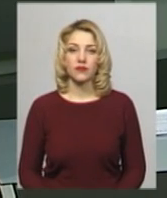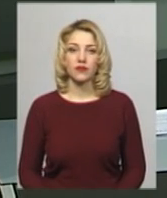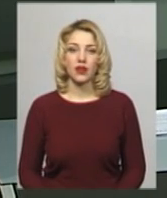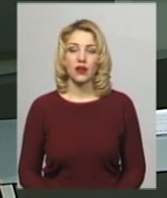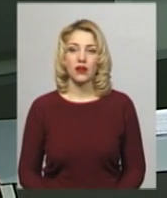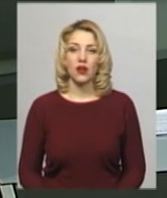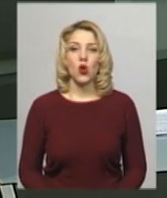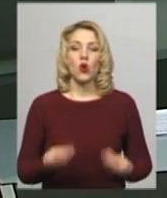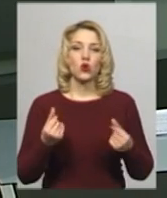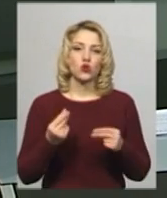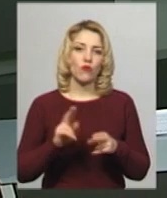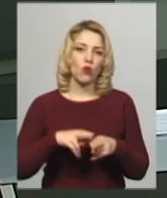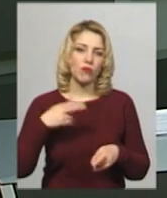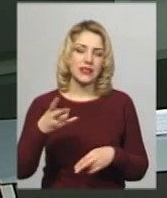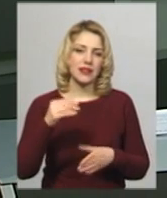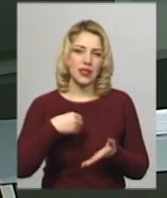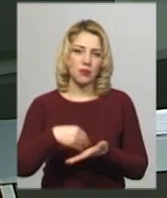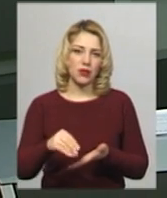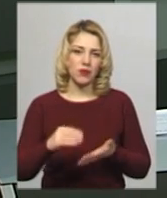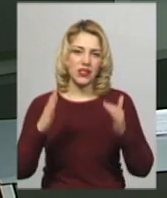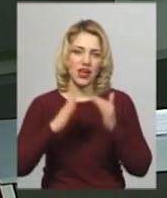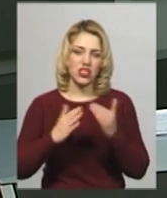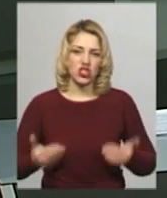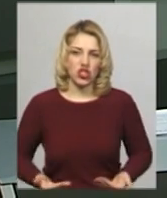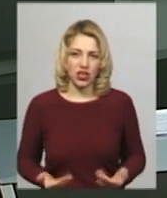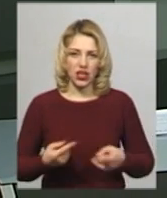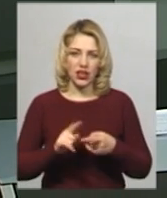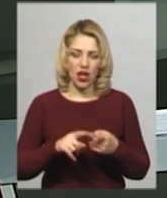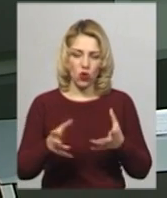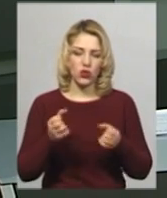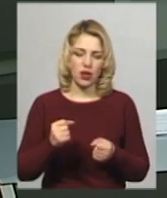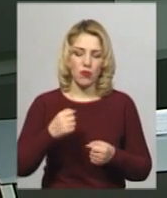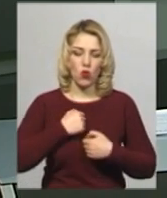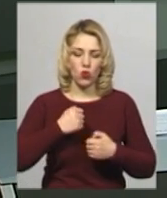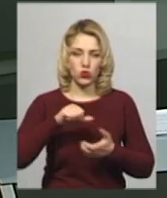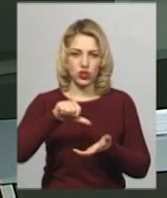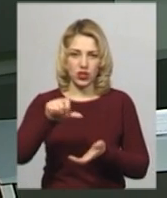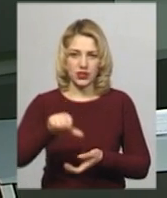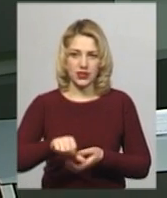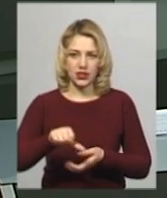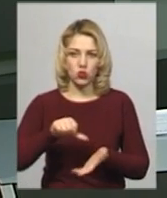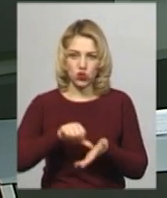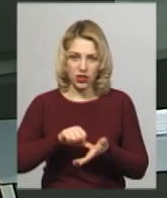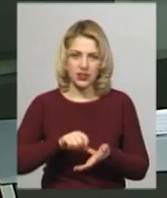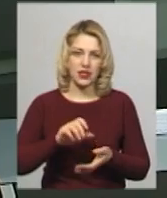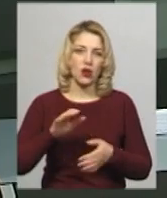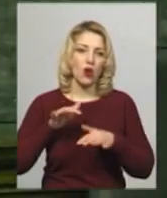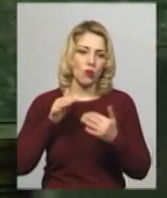Грошову компенсацію на придбання житла сьогодні отримав учасник бойових дій на Сході Ігор Гонтар.